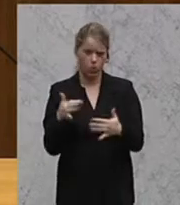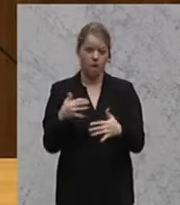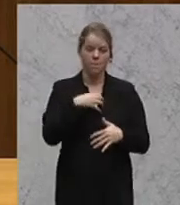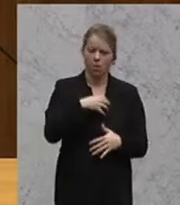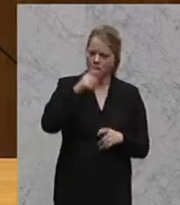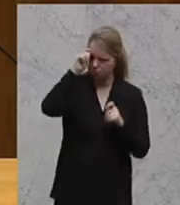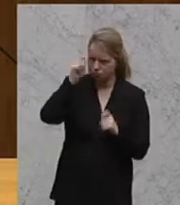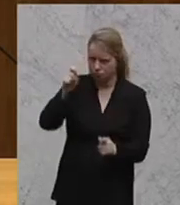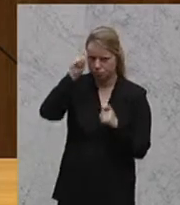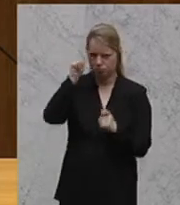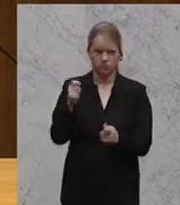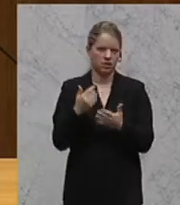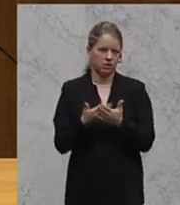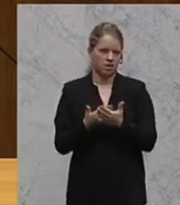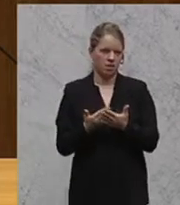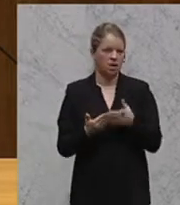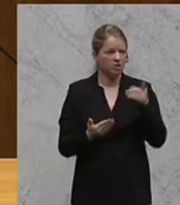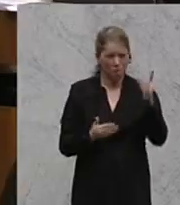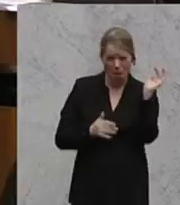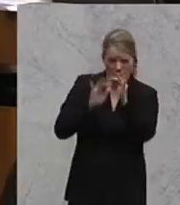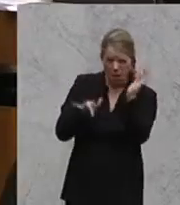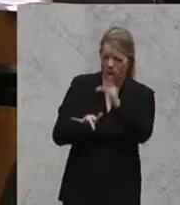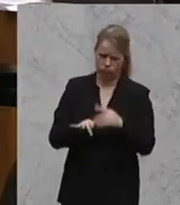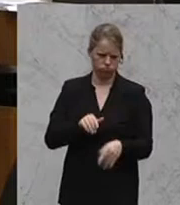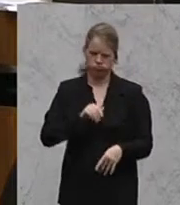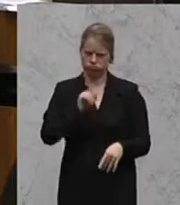geschätzt wird und daher ist das absolut nicht zulässig.